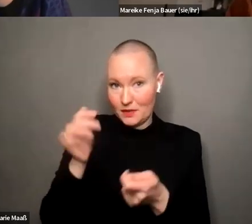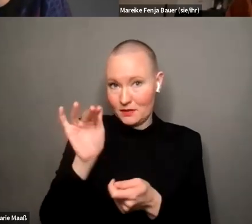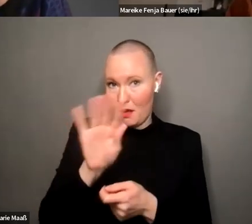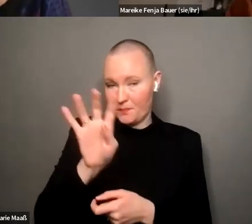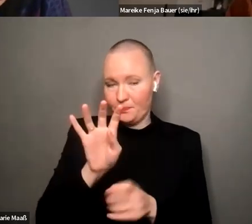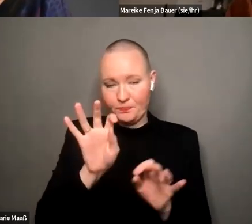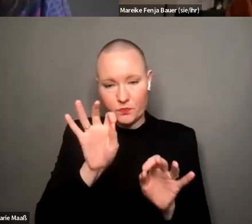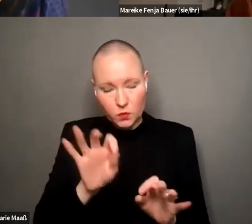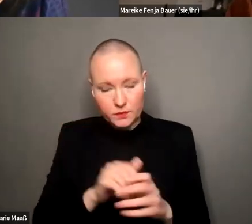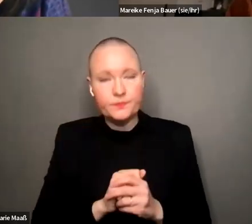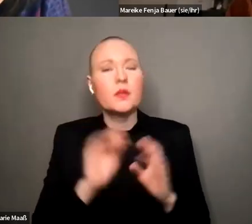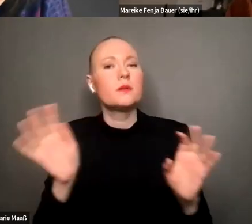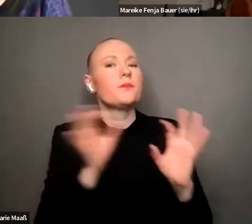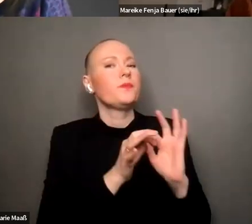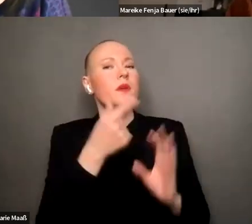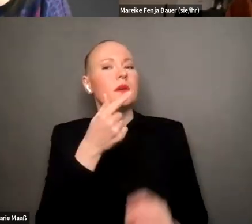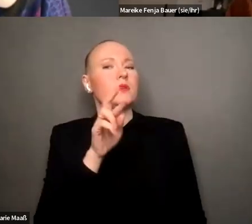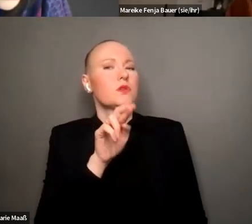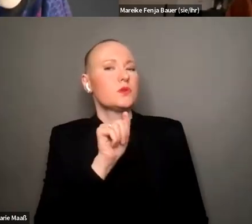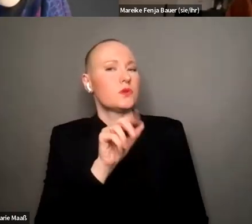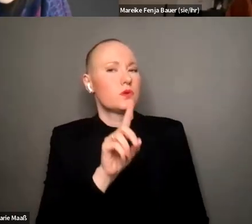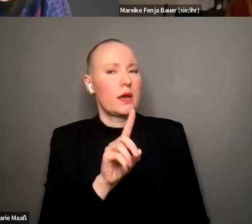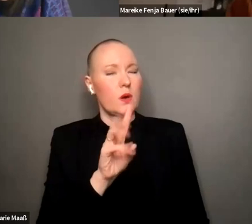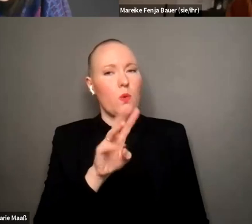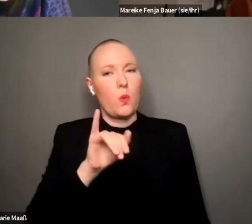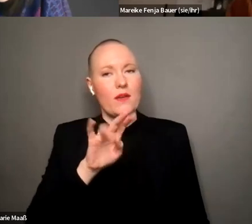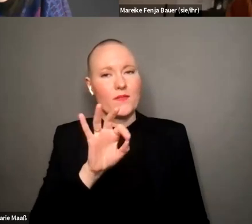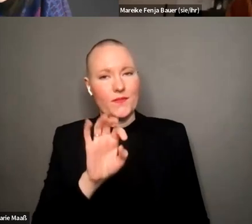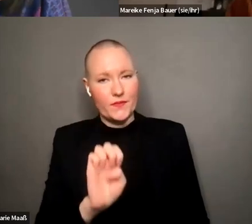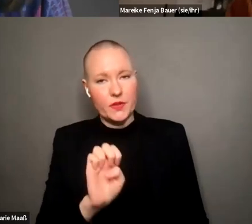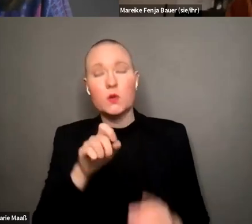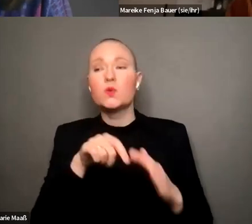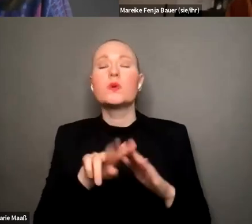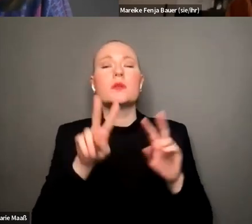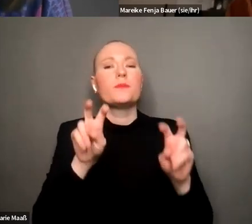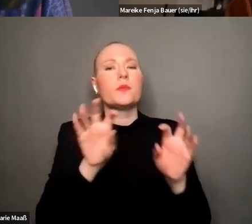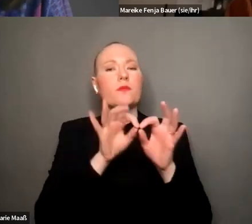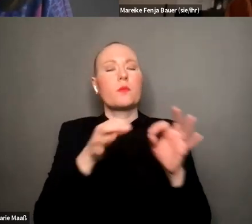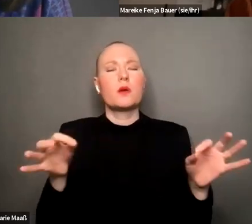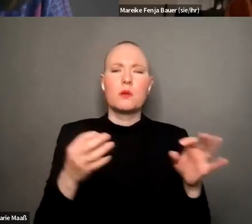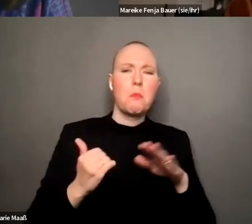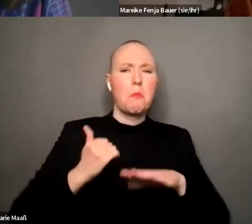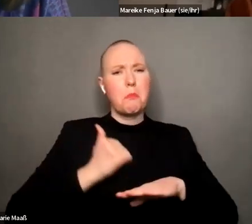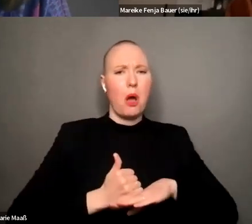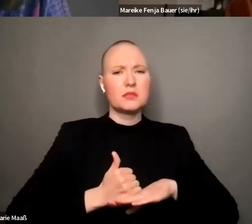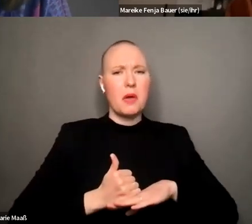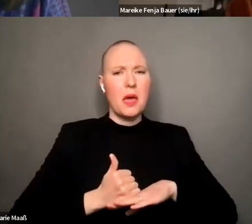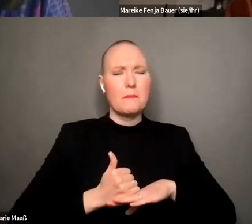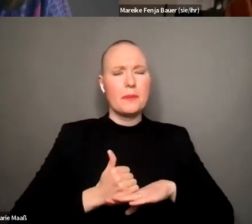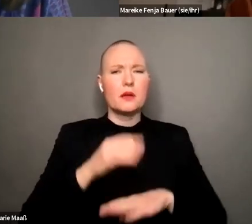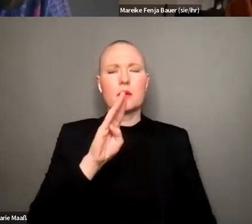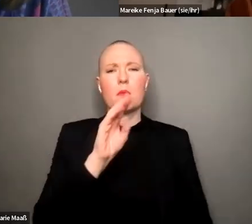spezifischer zu dem try try drive beispiel wird durch formulierungen wie boss babe auch an